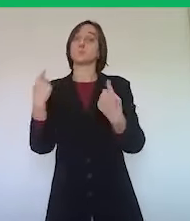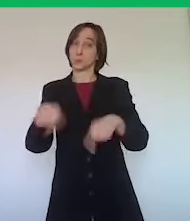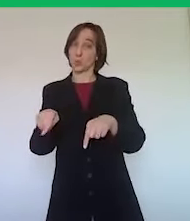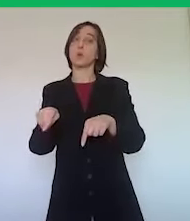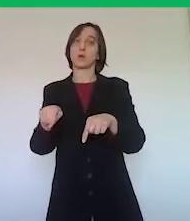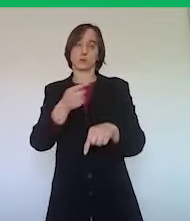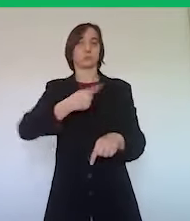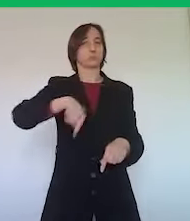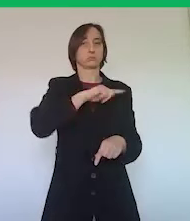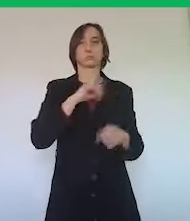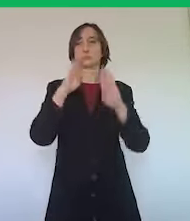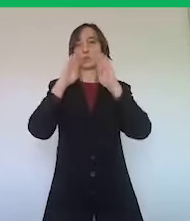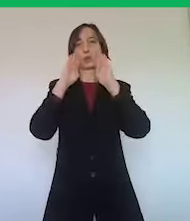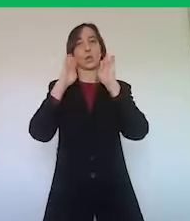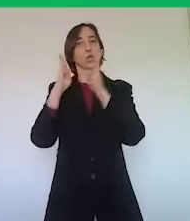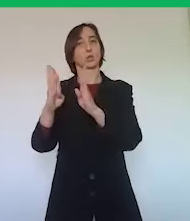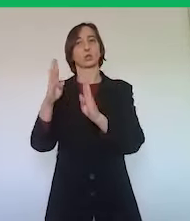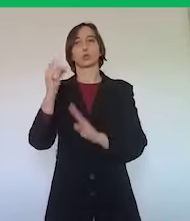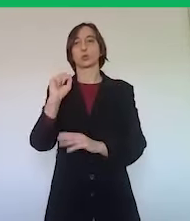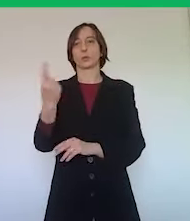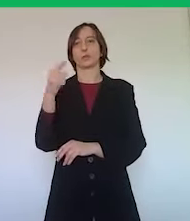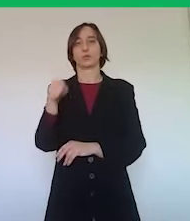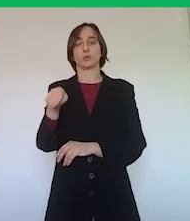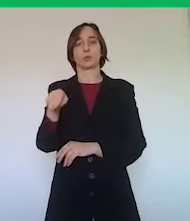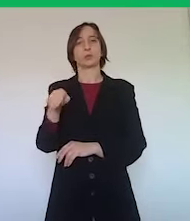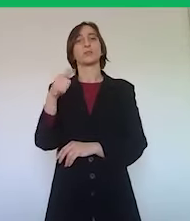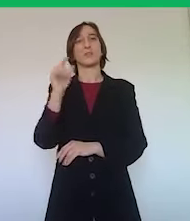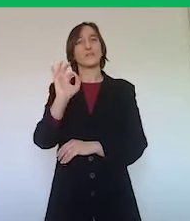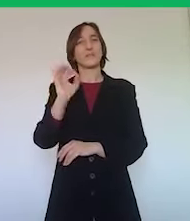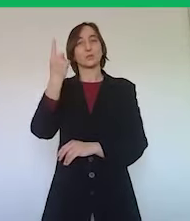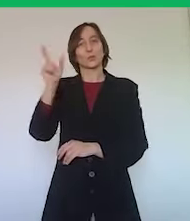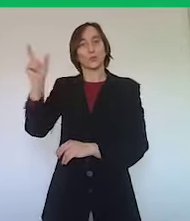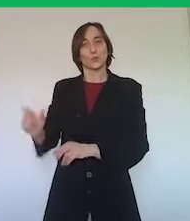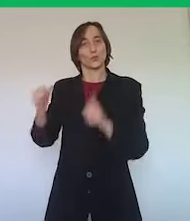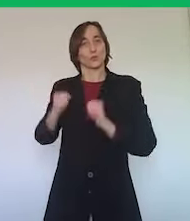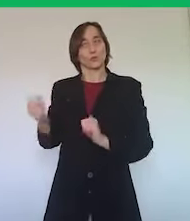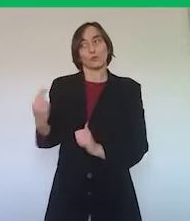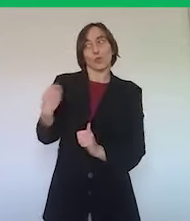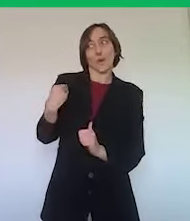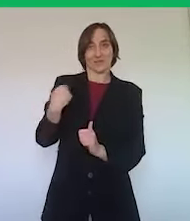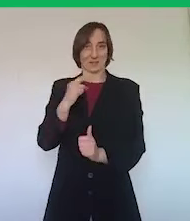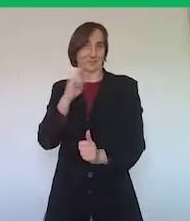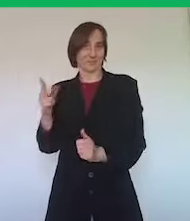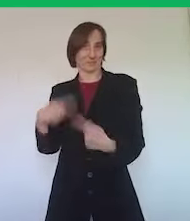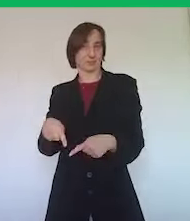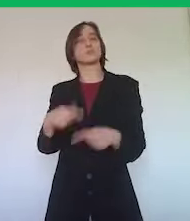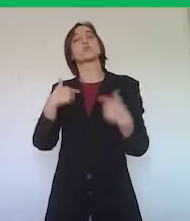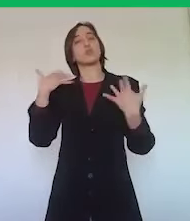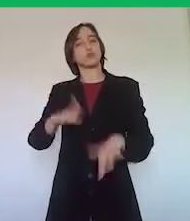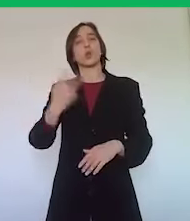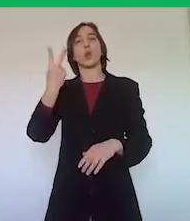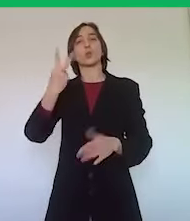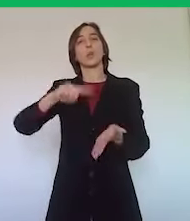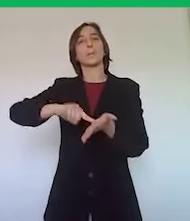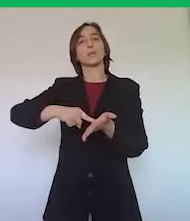tema naturalmente alla nostra attenzione, tant'è vero che abbiamo, e questo per rispondere alla domanda di un cittadino, abbiamo già